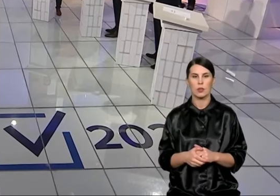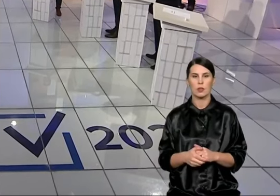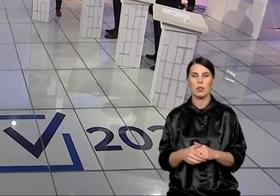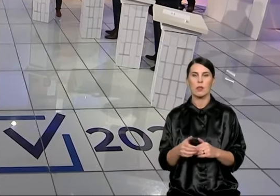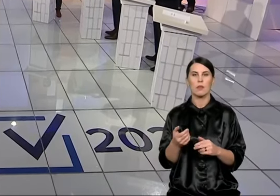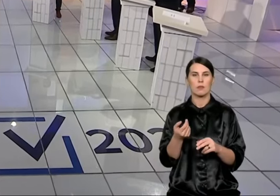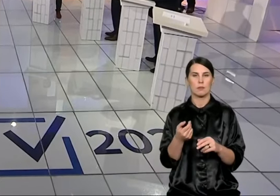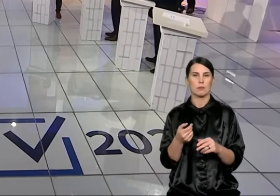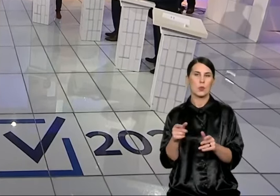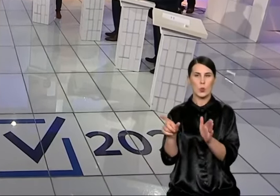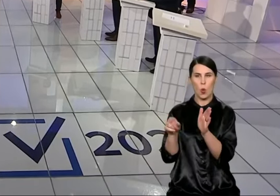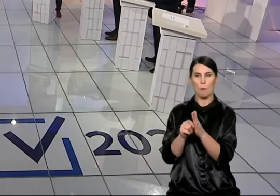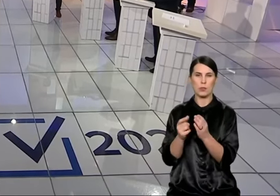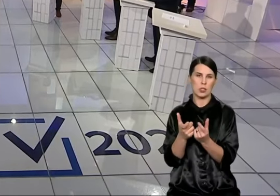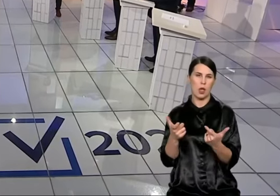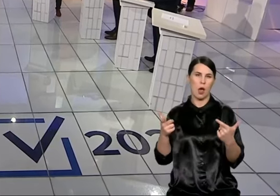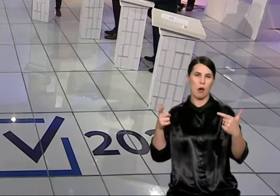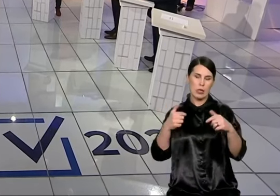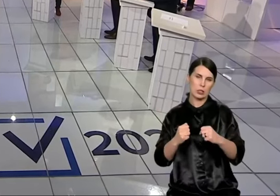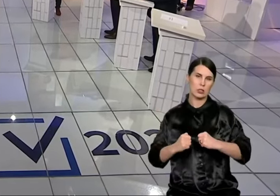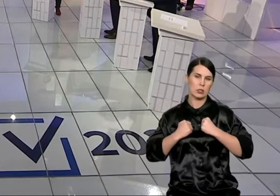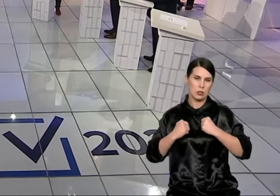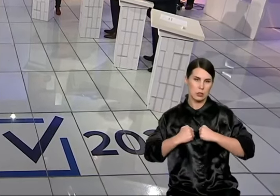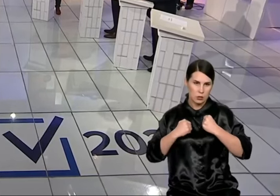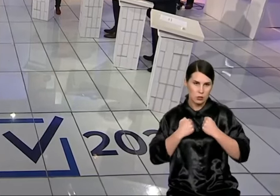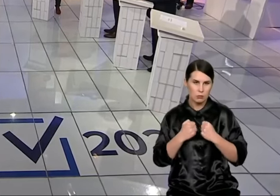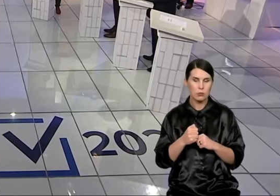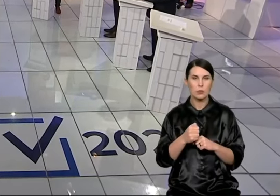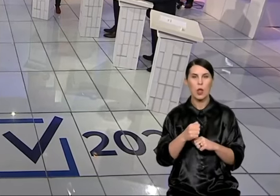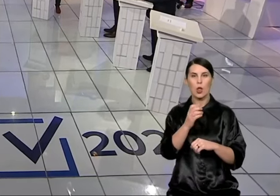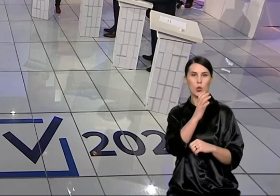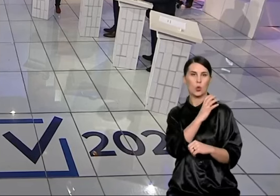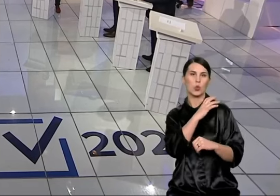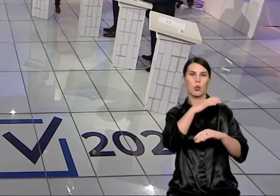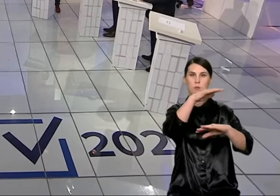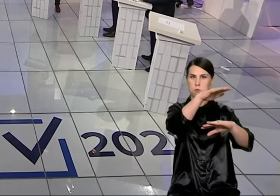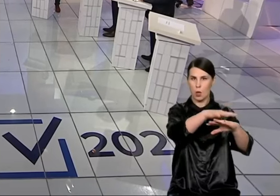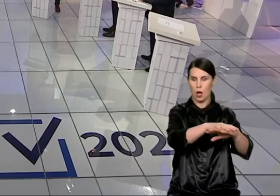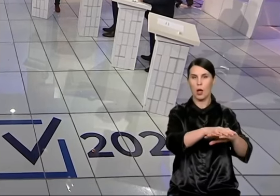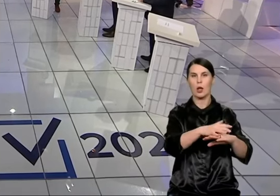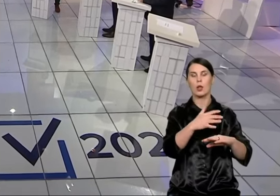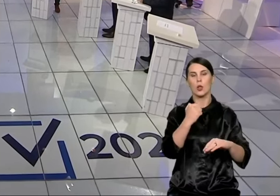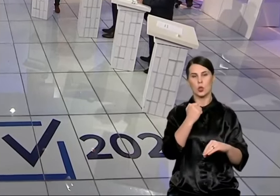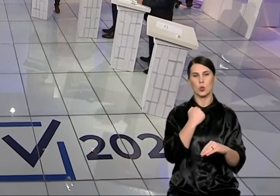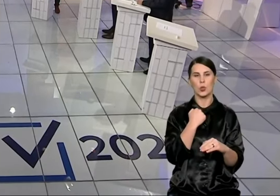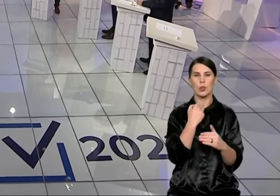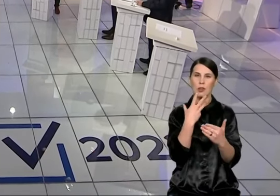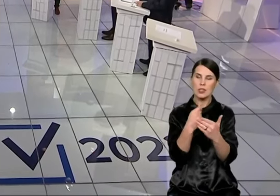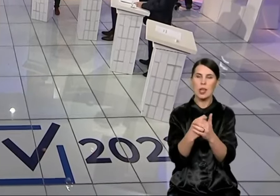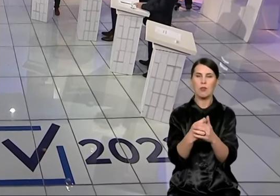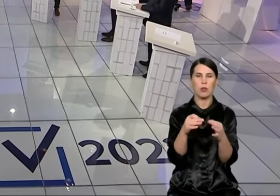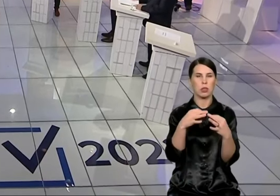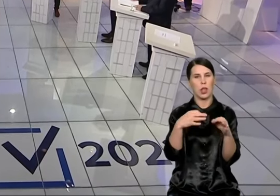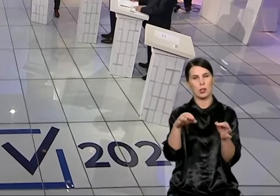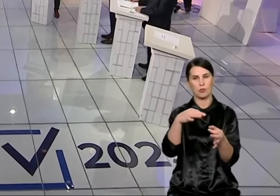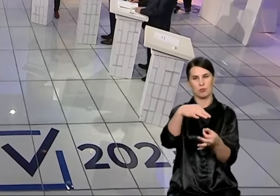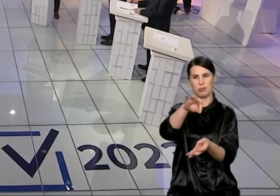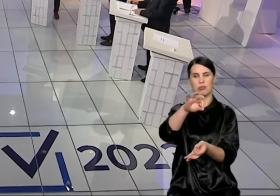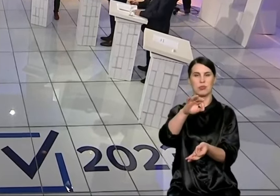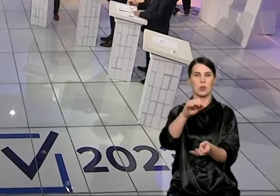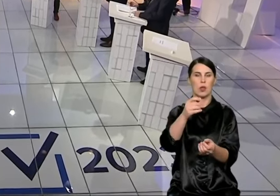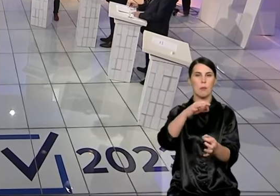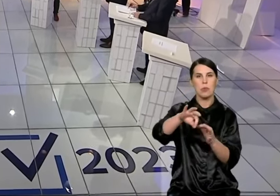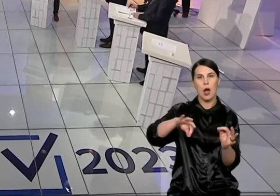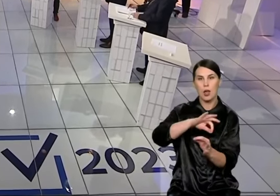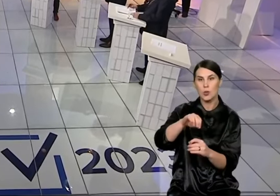pastangomis. Turto bankas, pavyzdžiui, turi patalpų, kai kur centra. Visi sekundės senį. Tai galima taip pat panaudoti teikiantas paslaugas